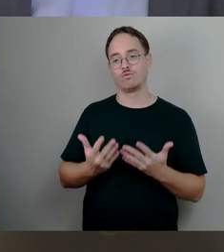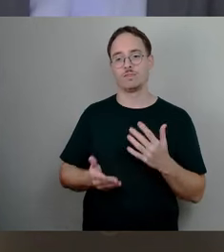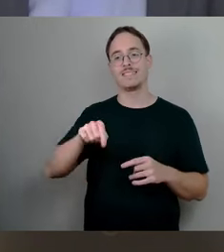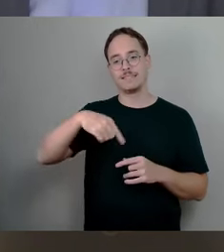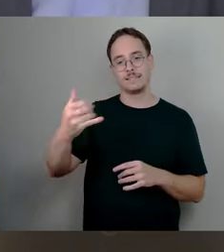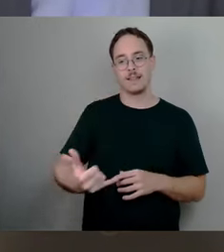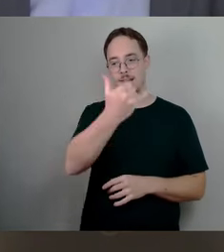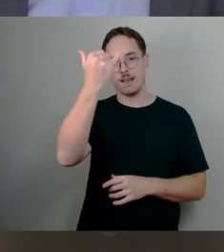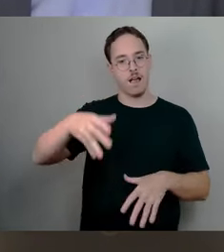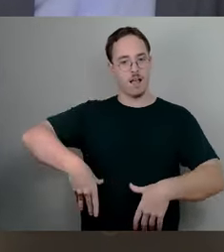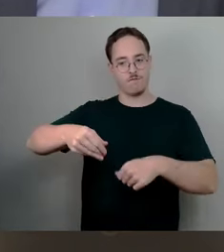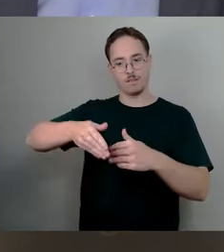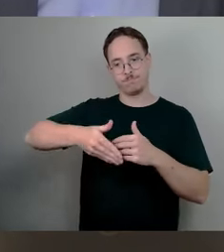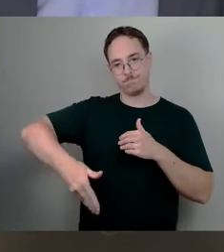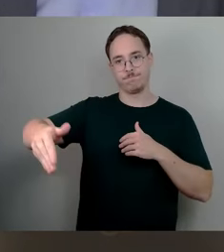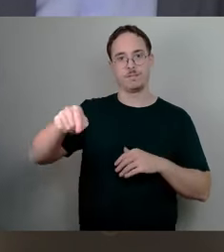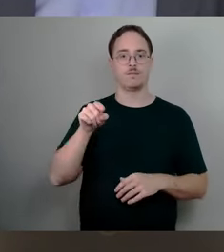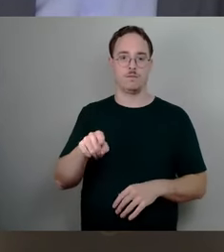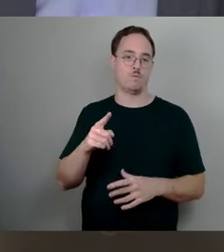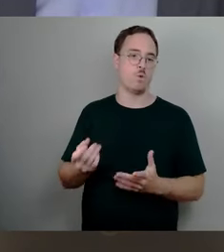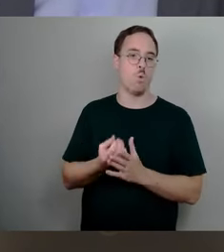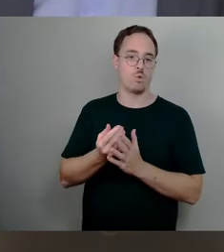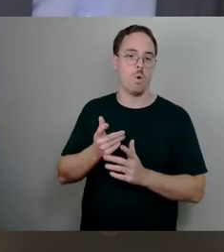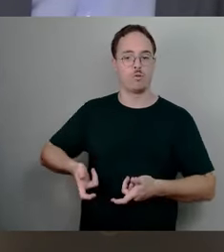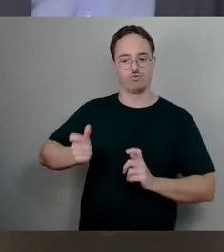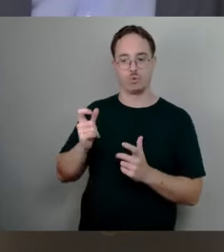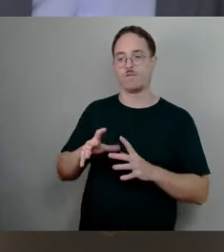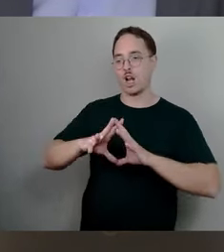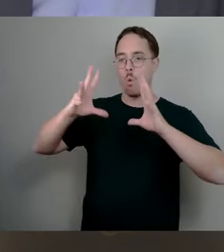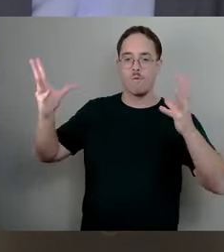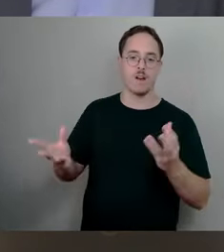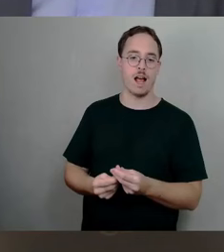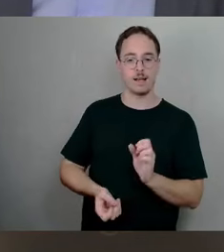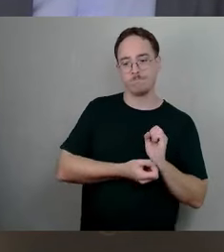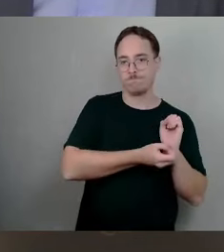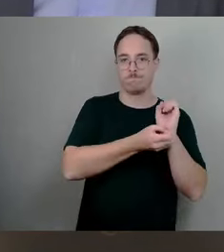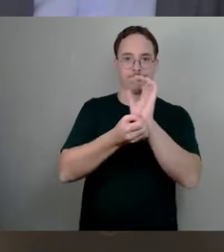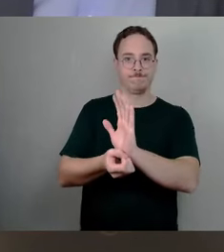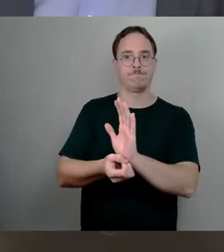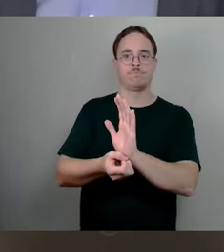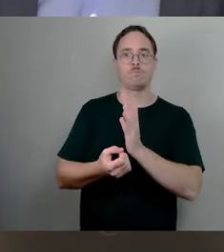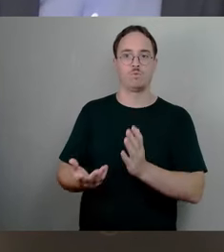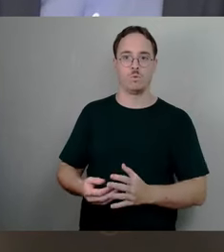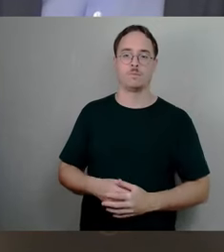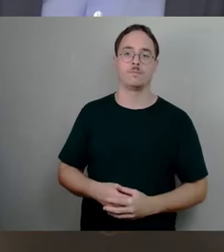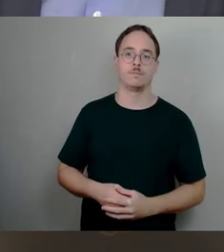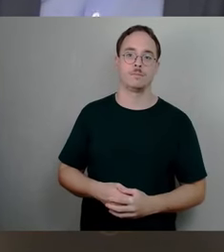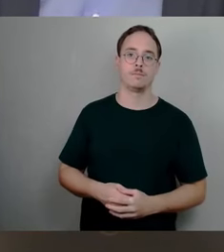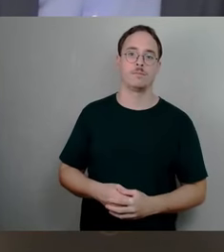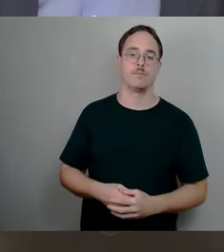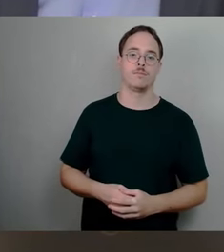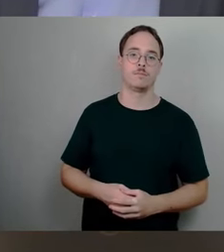Kulturausschuss mit einer entsprechend umfangreichen Präsentation und entsprechender Darlegung der Gesamtzusammenhänge der finanziellen